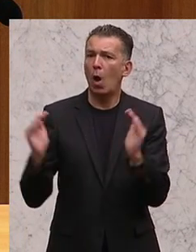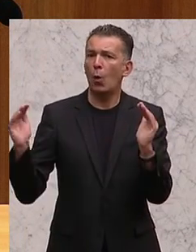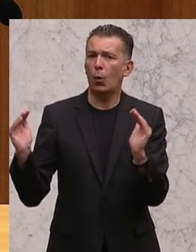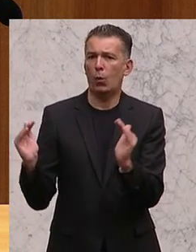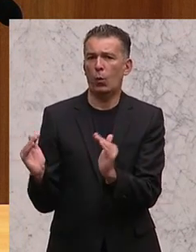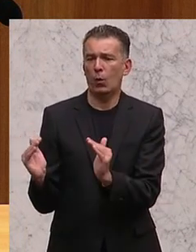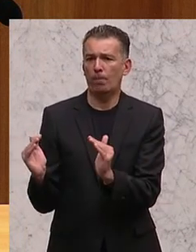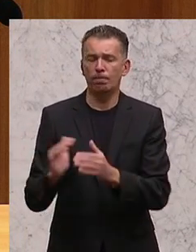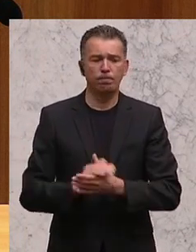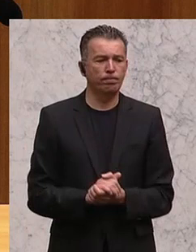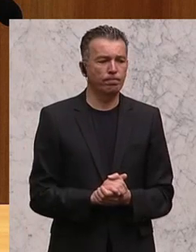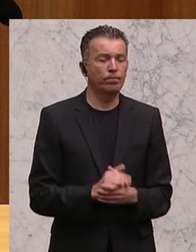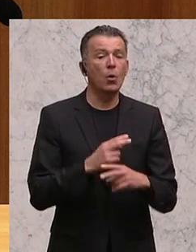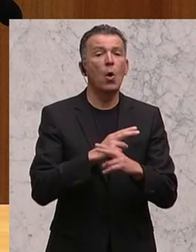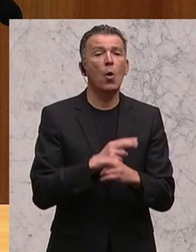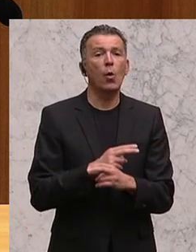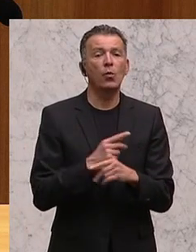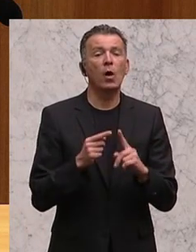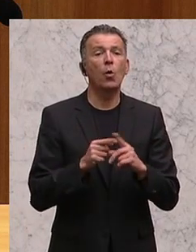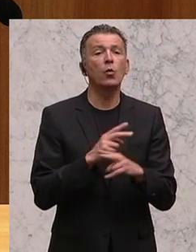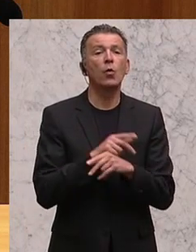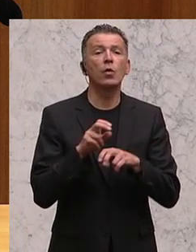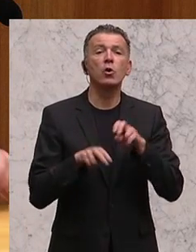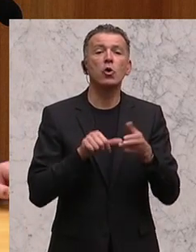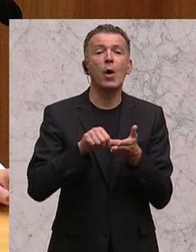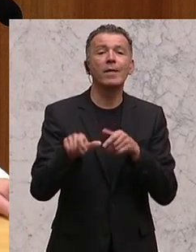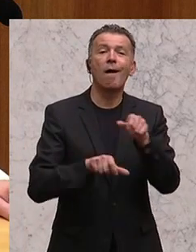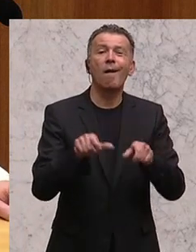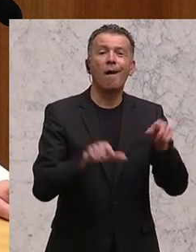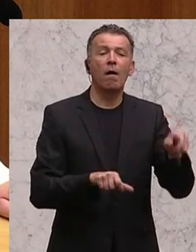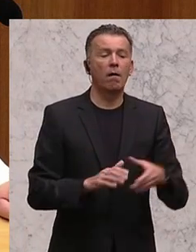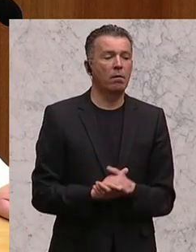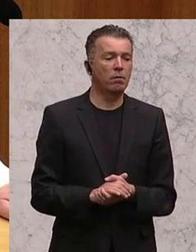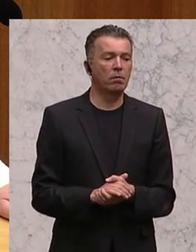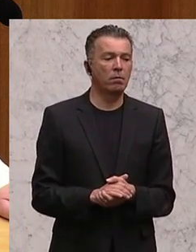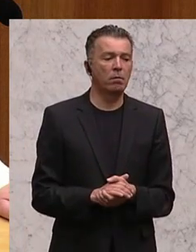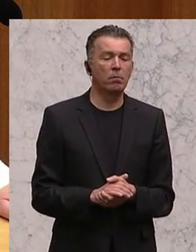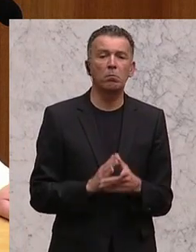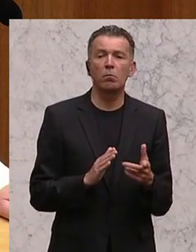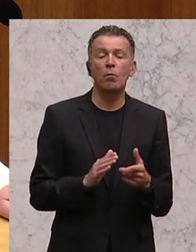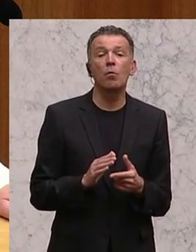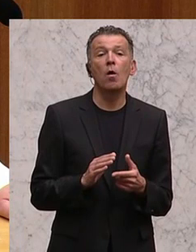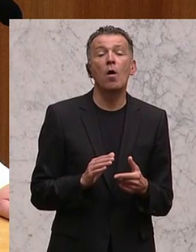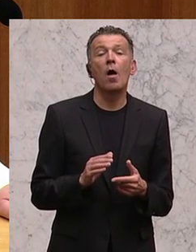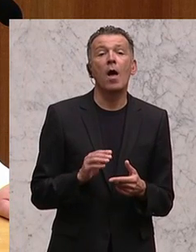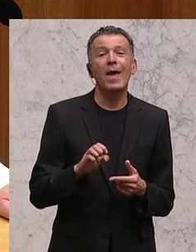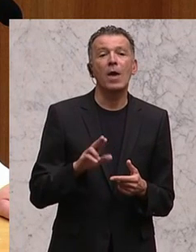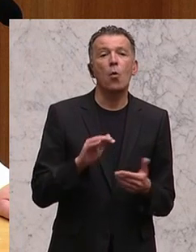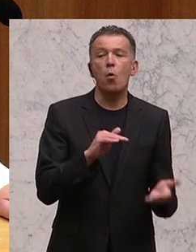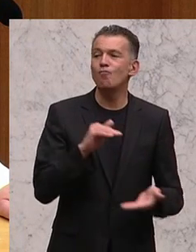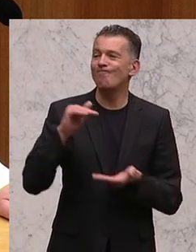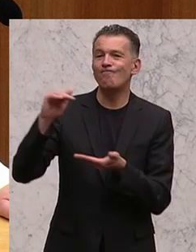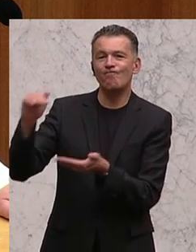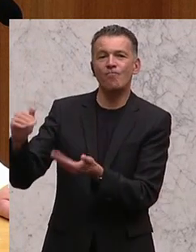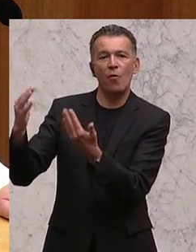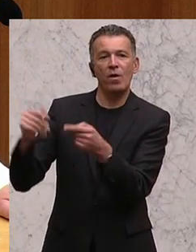wird. Österreich und die österreichischen Steuerzahlerinnen und Steuerzahler haben einen Bruttobeitrag an die Europäische Union in